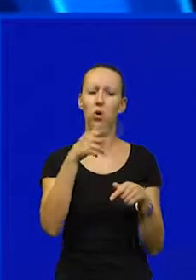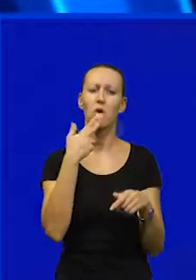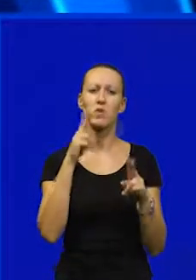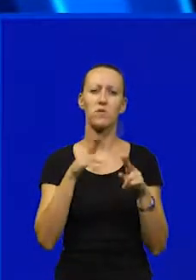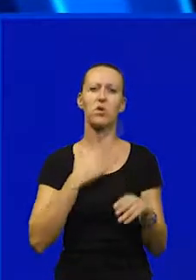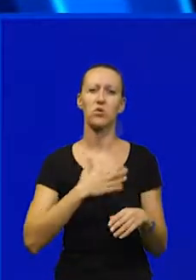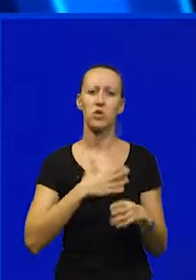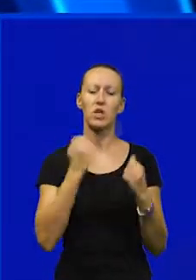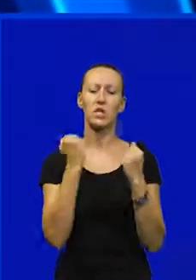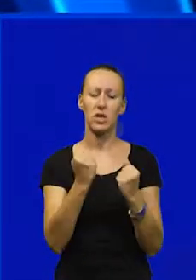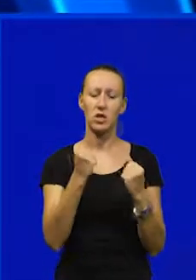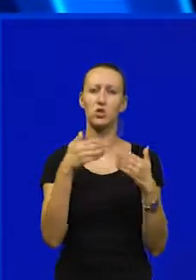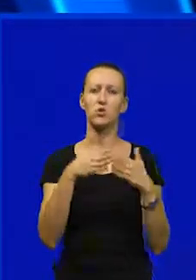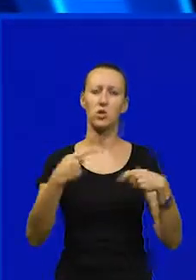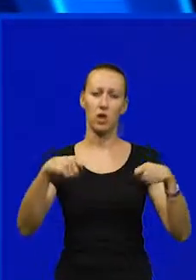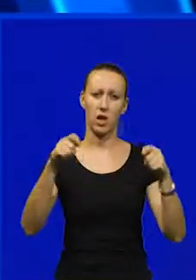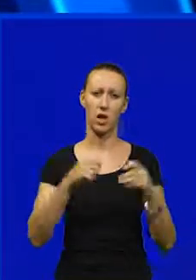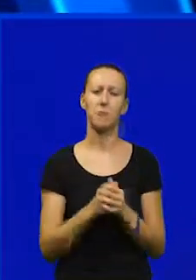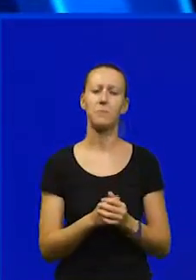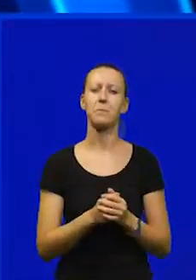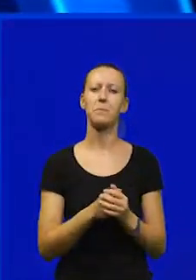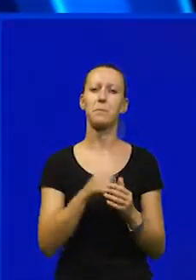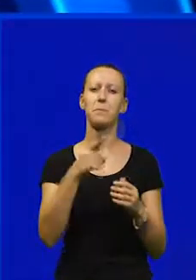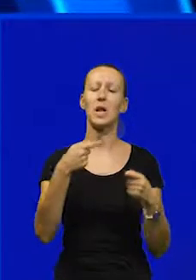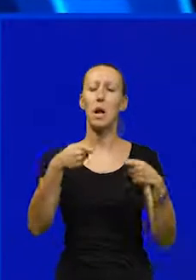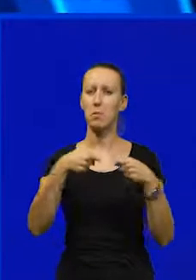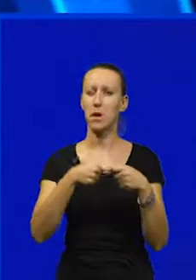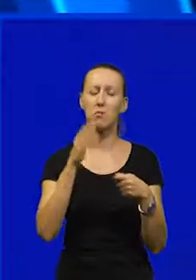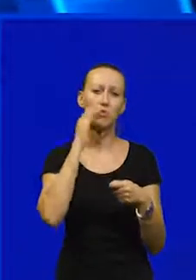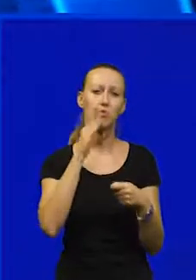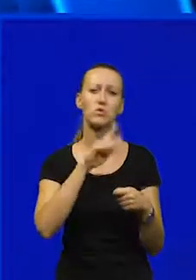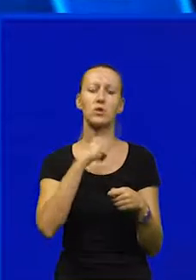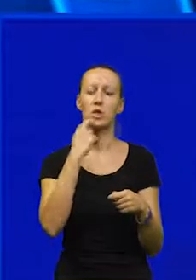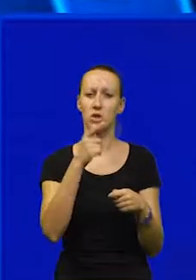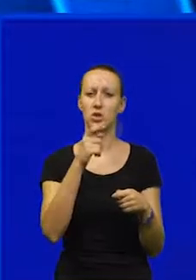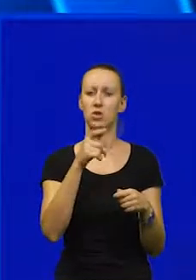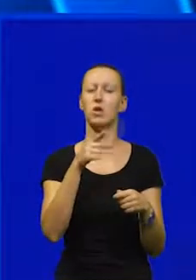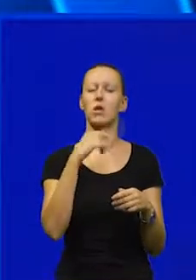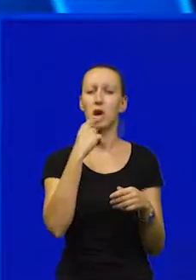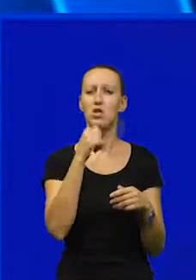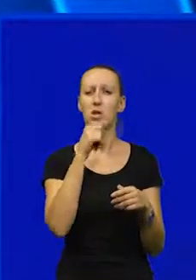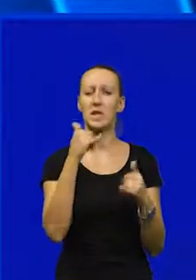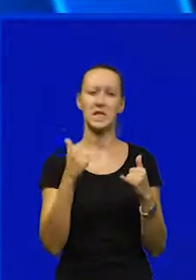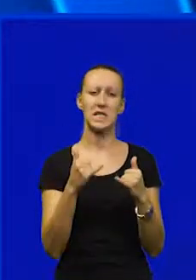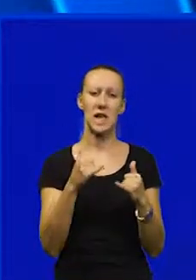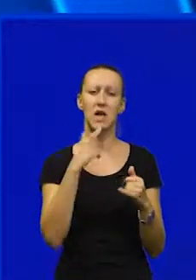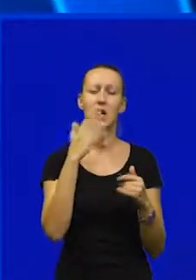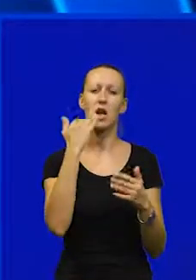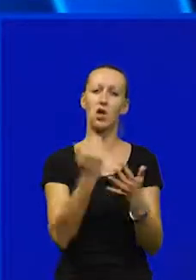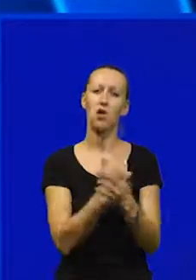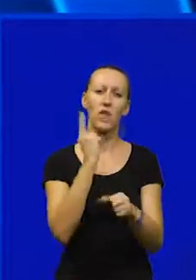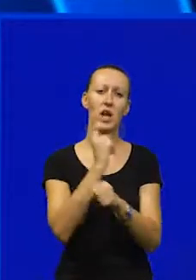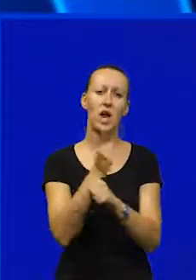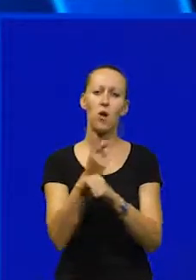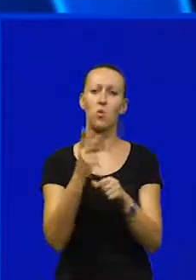stvarno želi zadržati brodogradnju. A među potencijalnim strateškim partnerima dodoje Cerovac spominju se i sadašnjite neki novinar